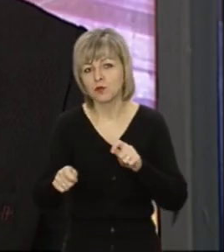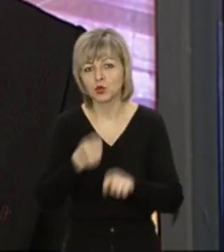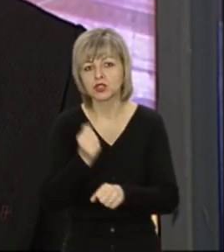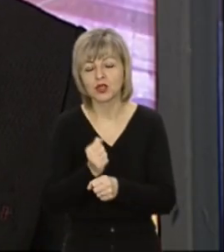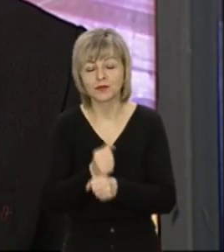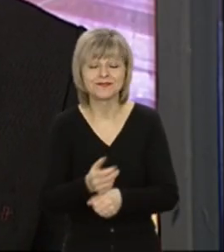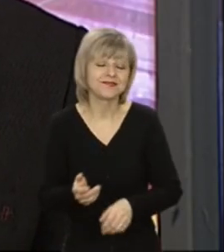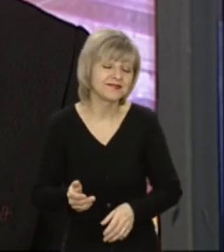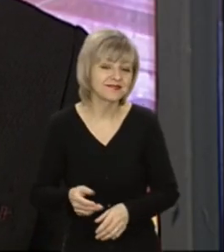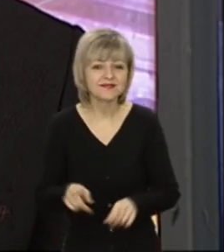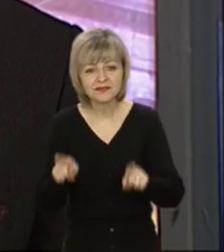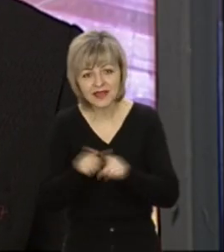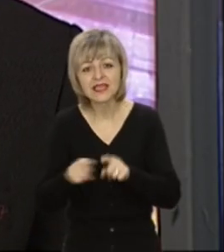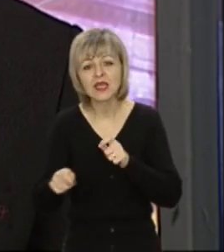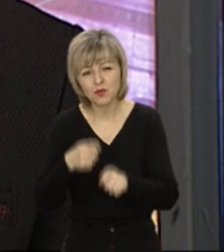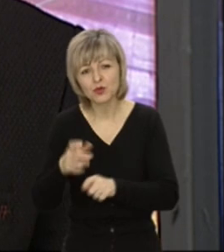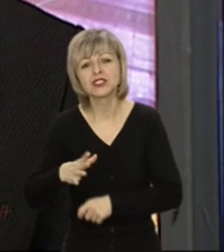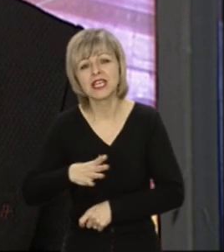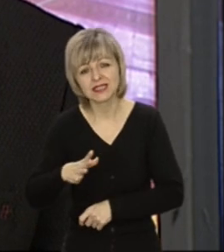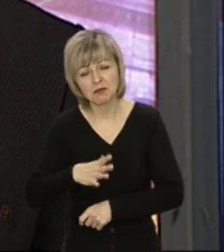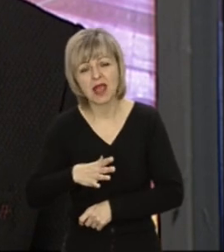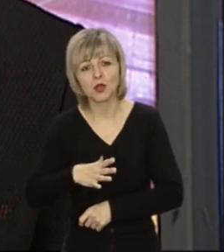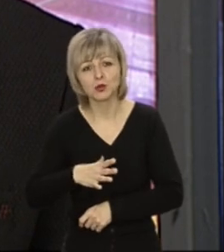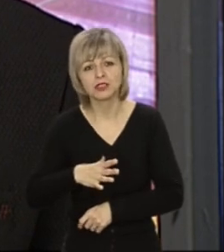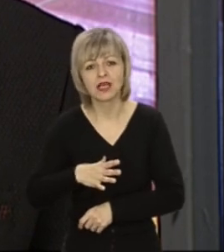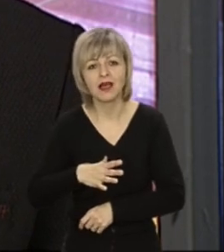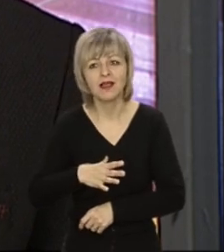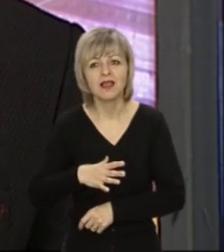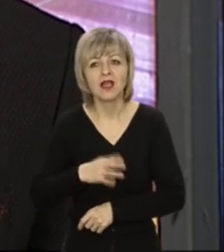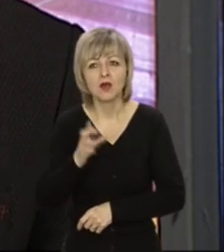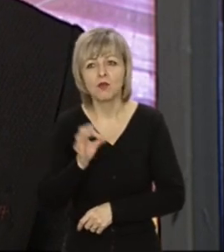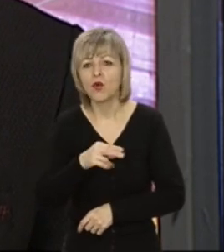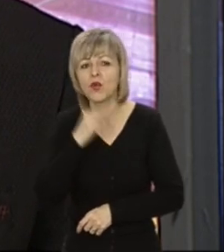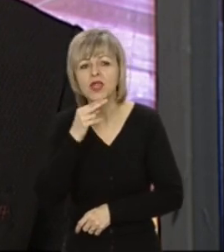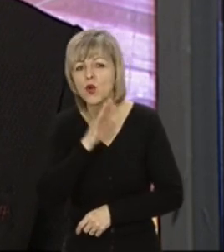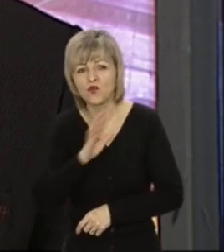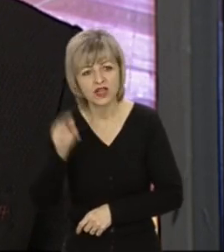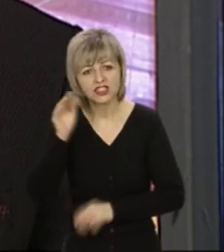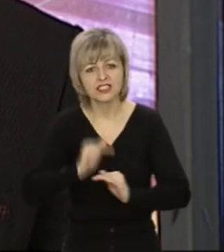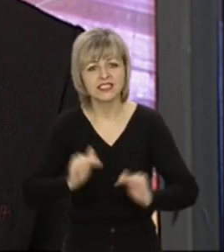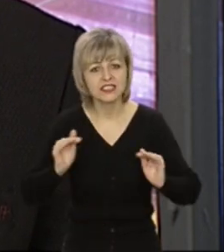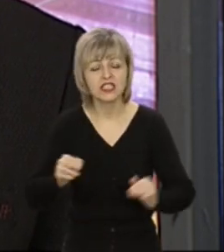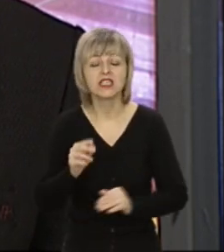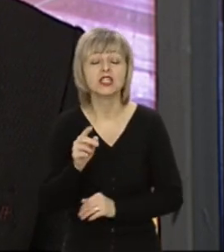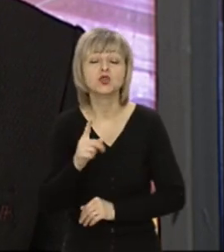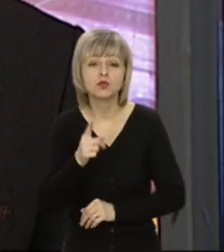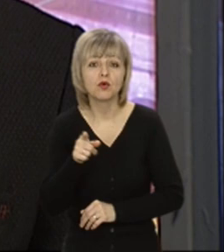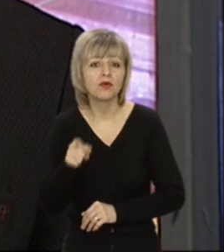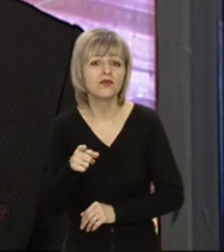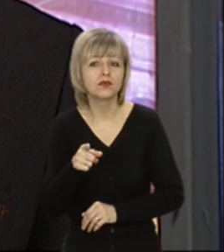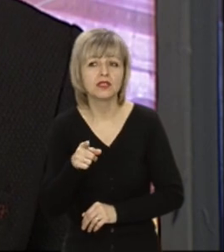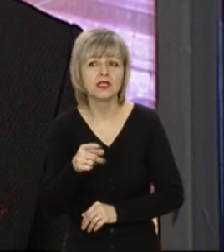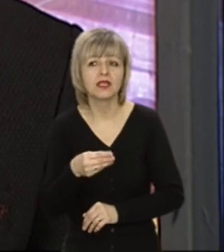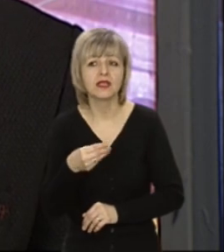такі порушення трапляються, на жаль, через неуважність наших здобувачів освіти, через те, що вони дають